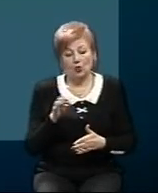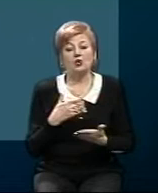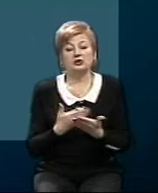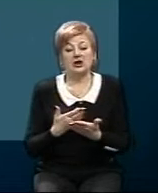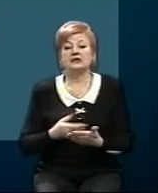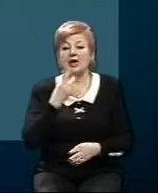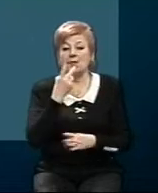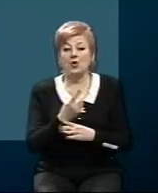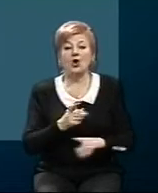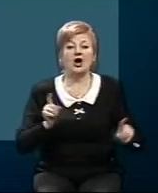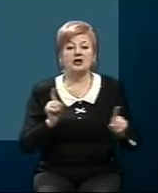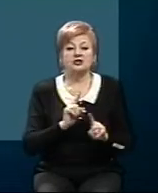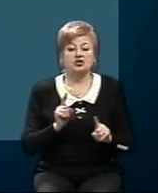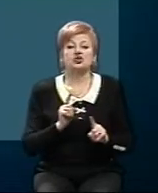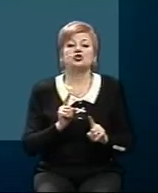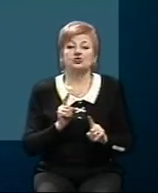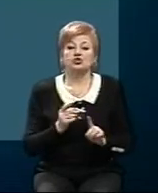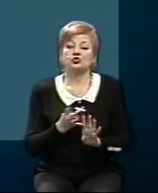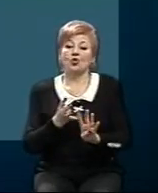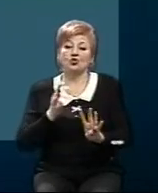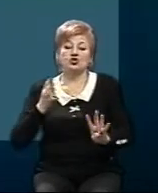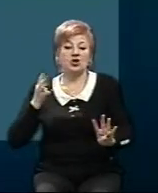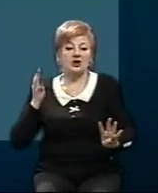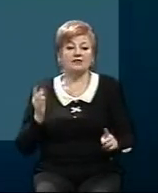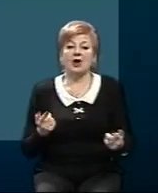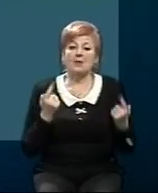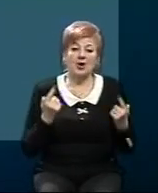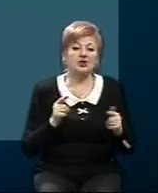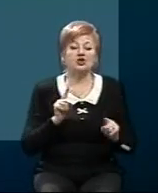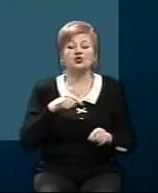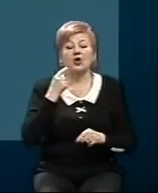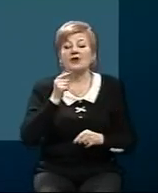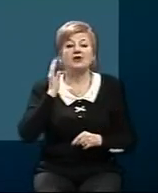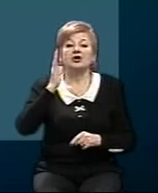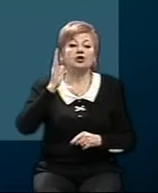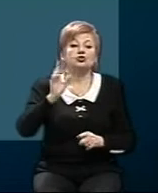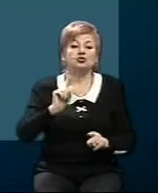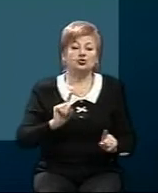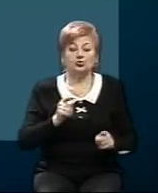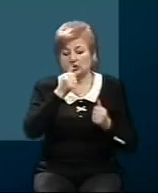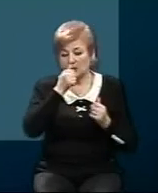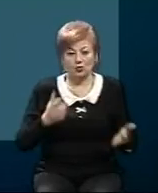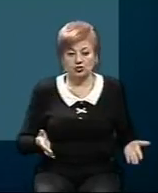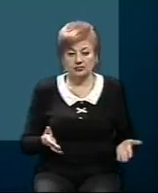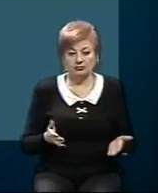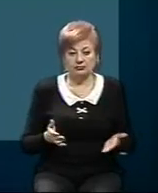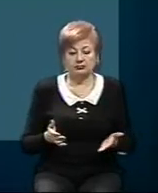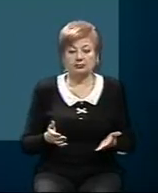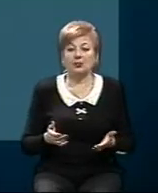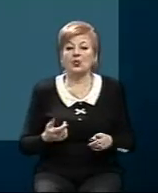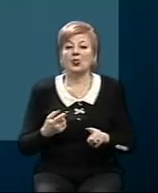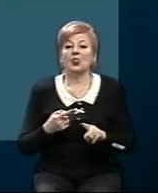що черга в Керченській протоці зараз дуже велика, тому прогнозувати, коли вони до нас прийдуть, ми не можемо. В